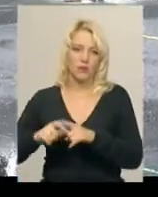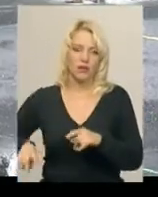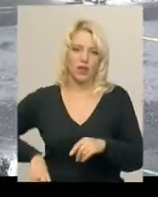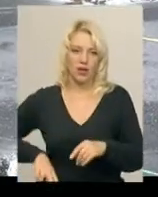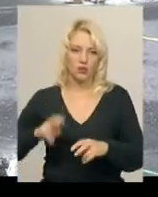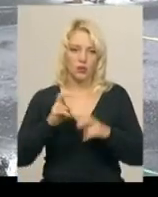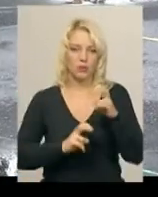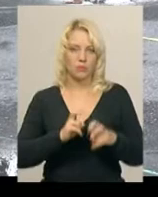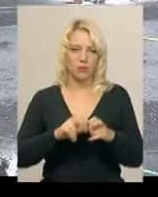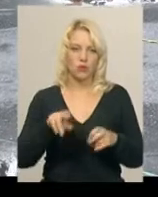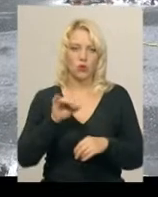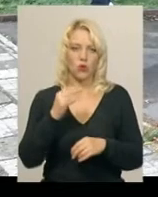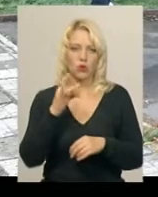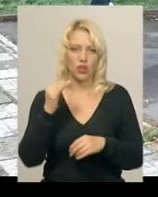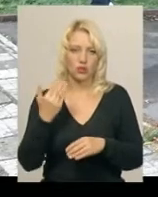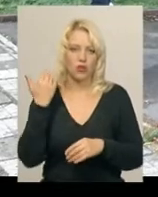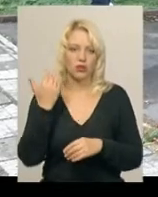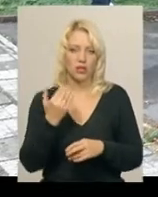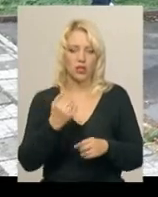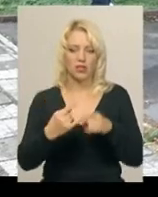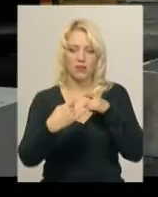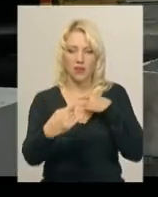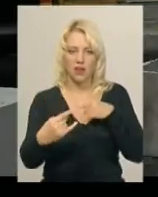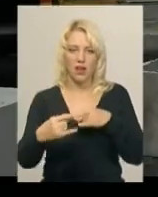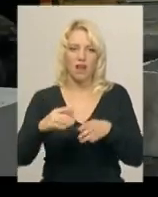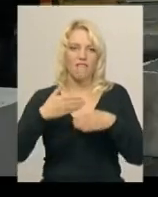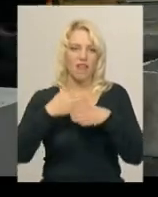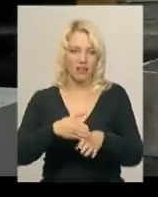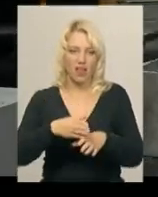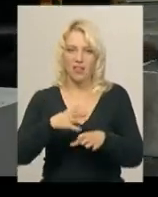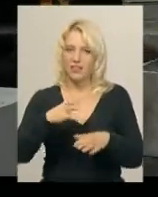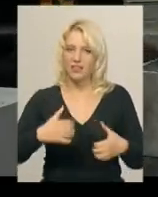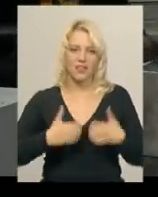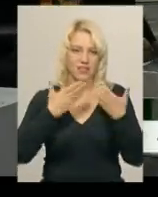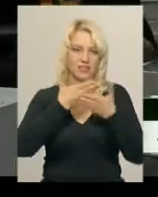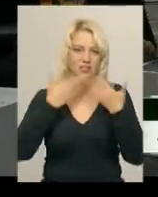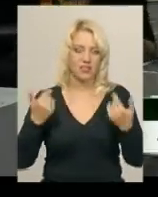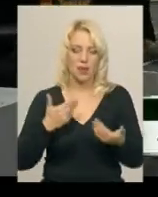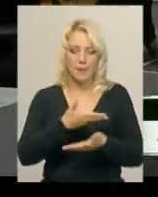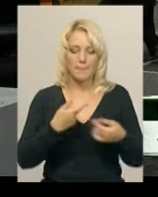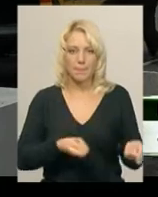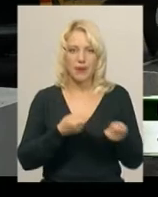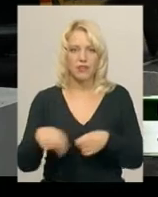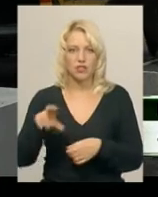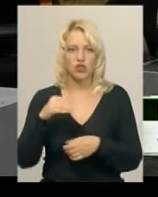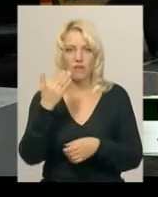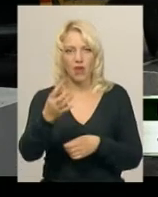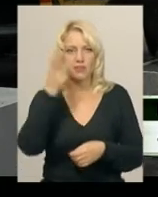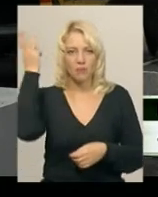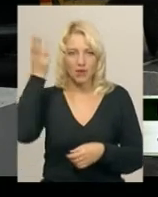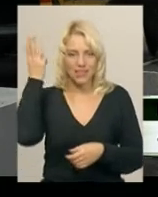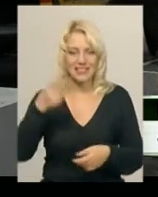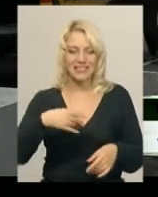-Франківська Василя Дорошенка, їхньому виробу вандали не страшні. Ми привезли до вас у Хмельницькій тенісні столи.